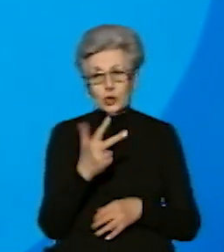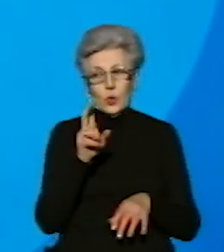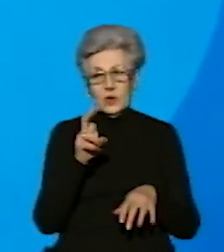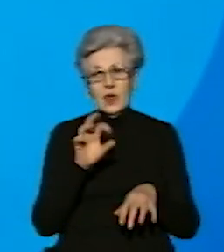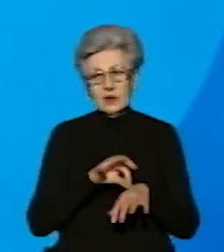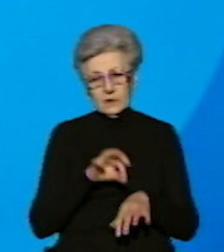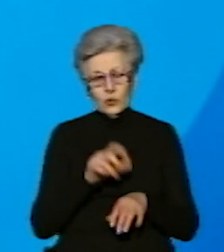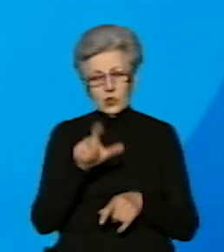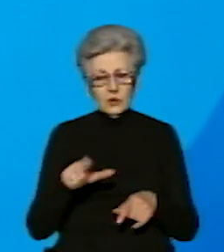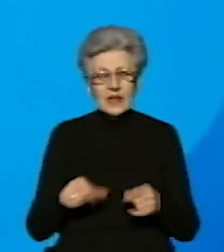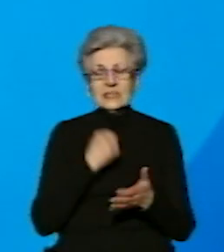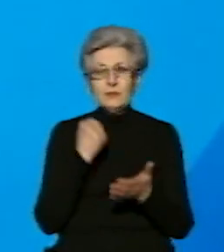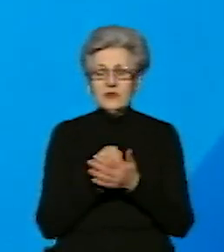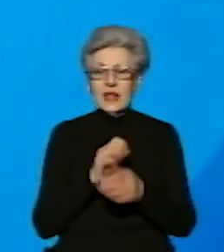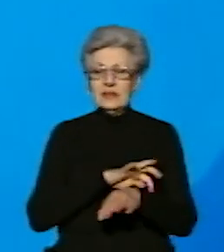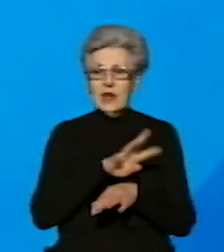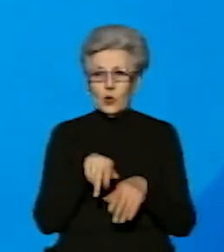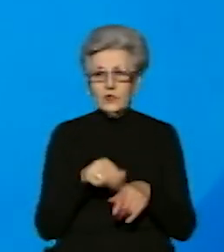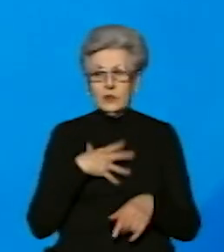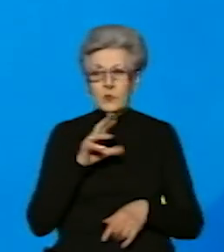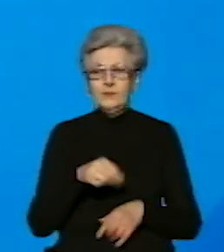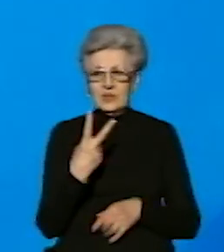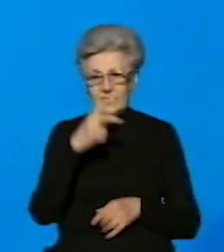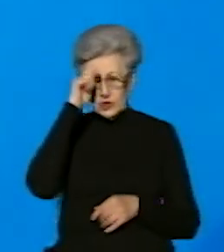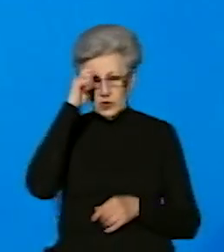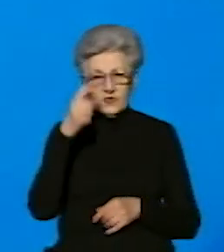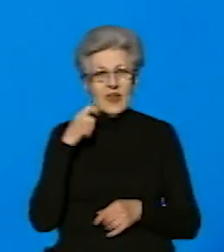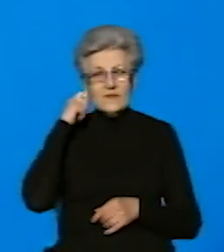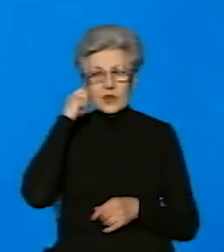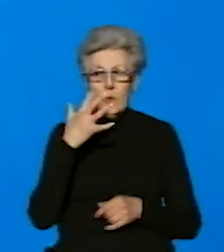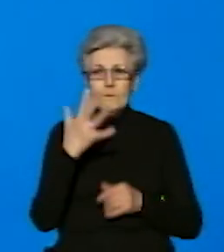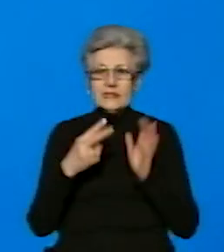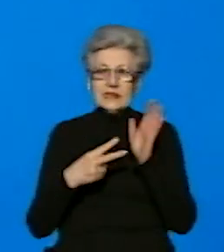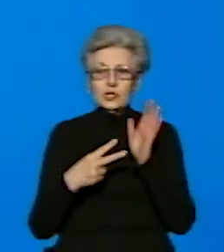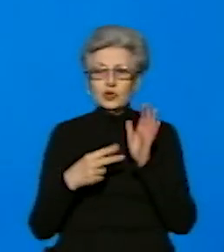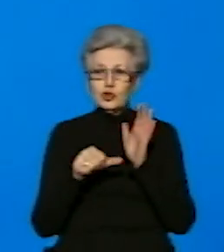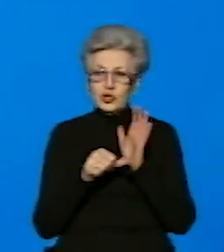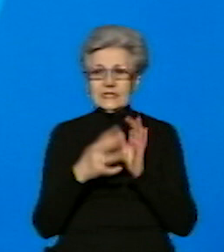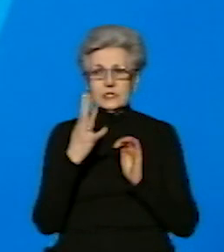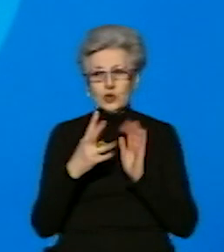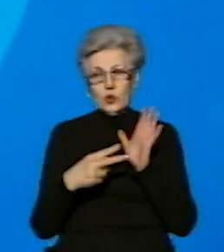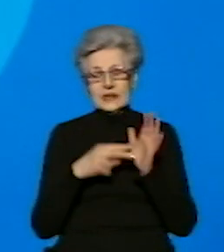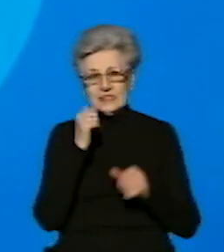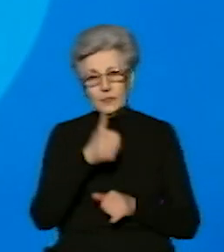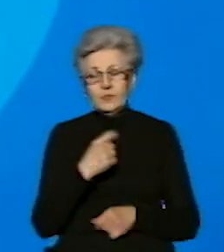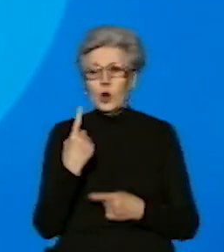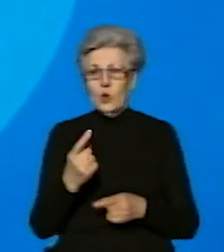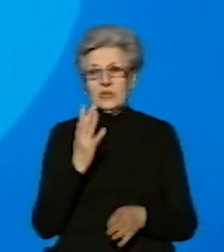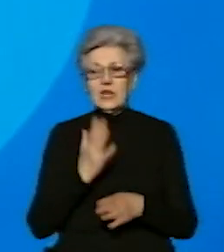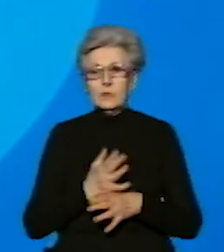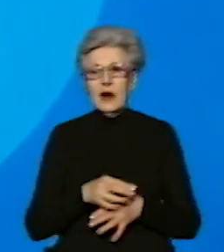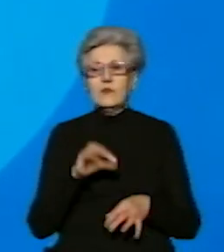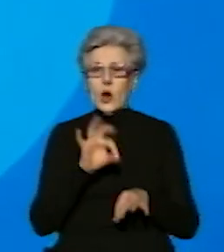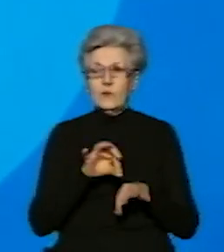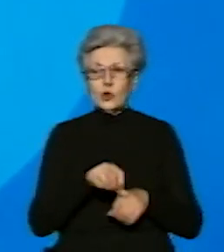COVID-19 померли двоє чоловіків з Чернівців віком 56 та 47 років. Один з них мав ішемічну хворобу серця та